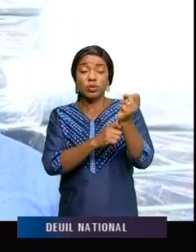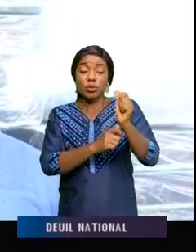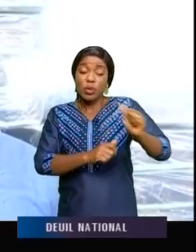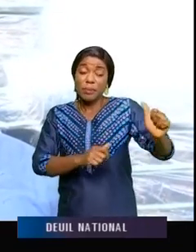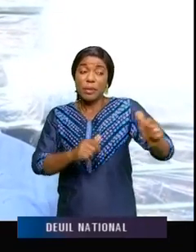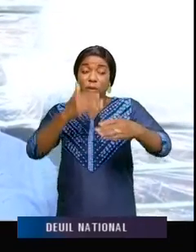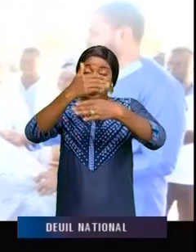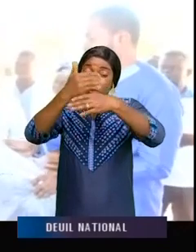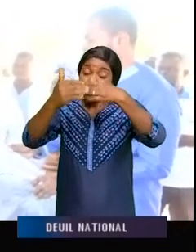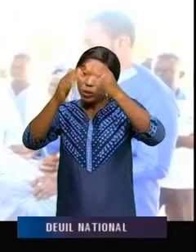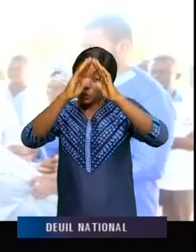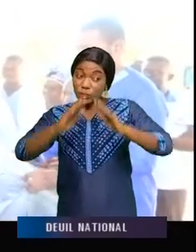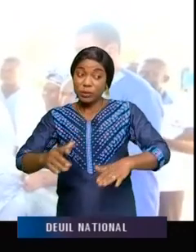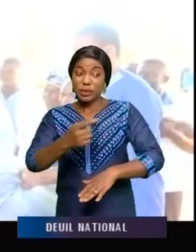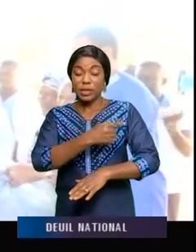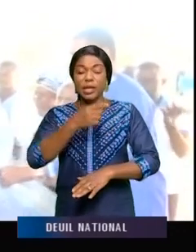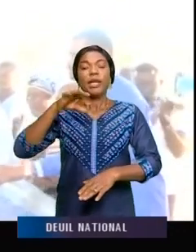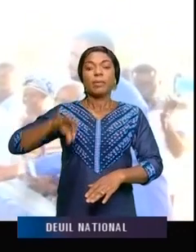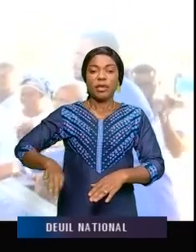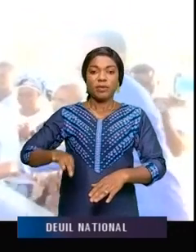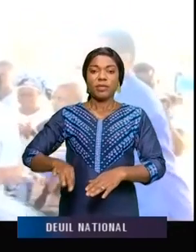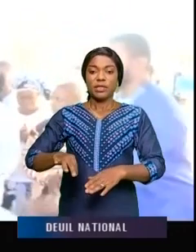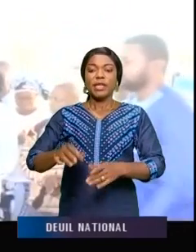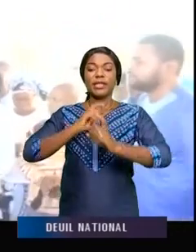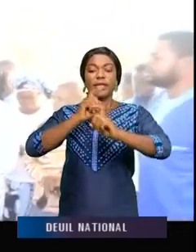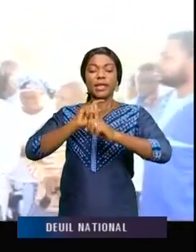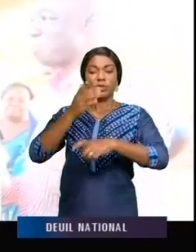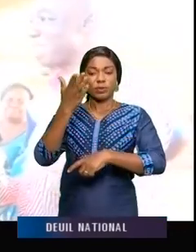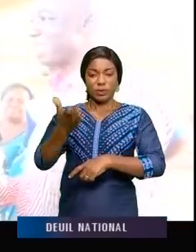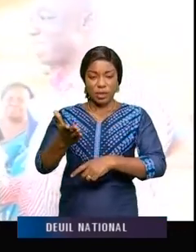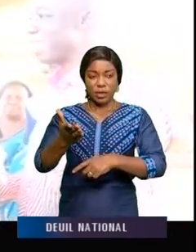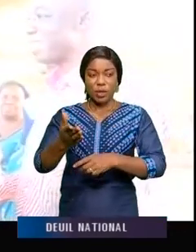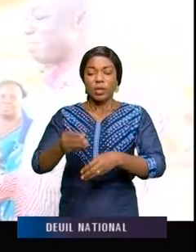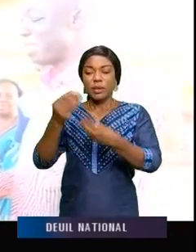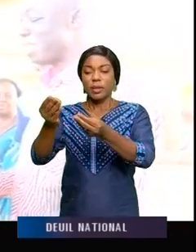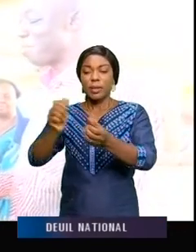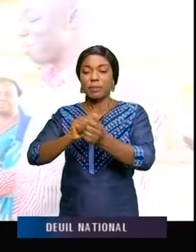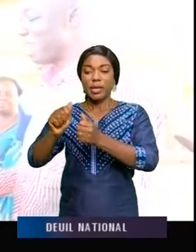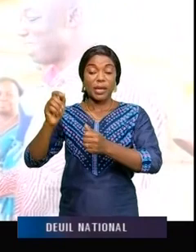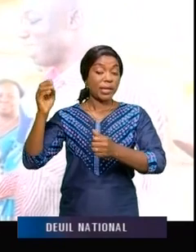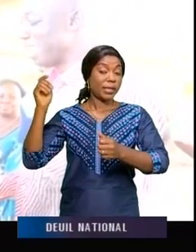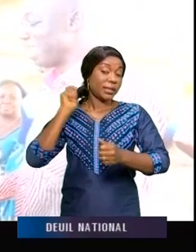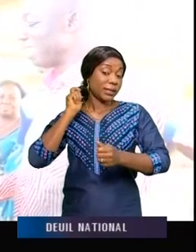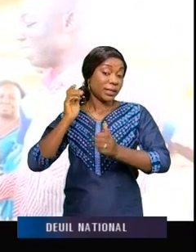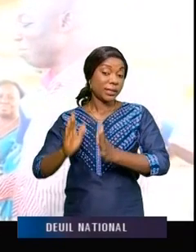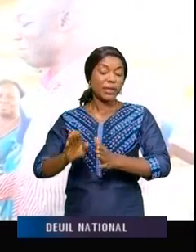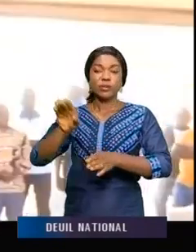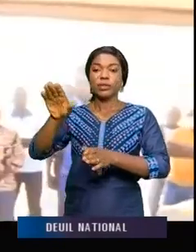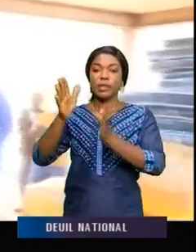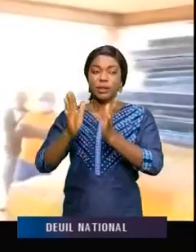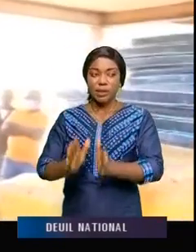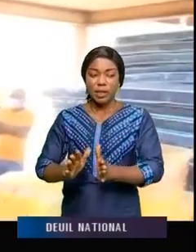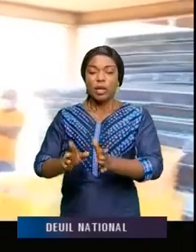pour que le bâtiment puisse fonctionner. Les bénéficiaires décédants, par la trémise de son médecin directeur, Moïse Douma, ont remercié vivement les gestes du